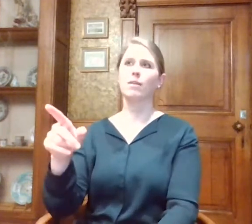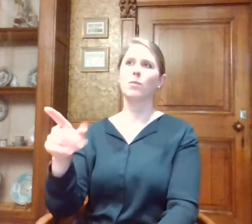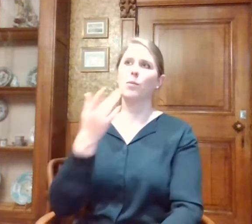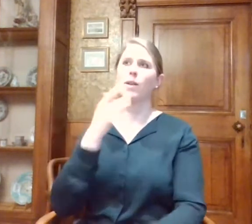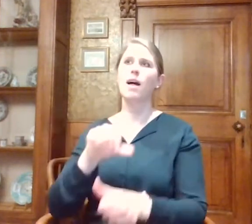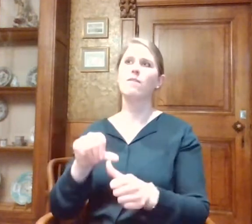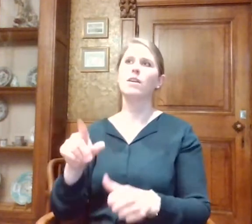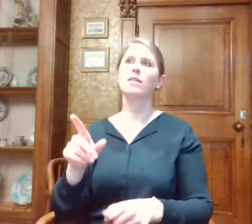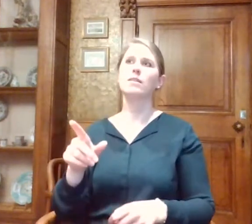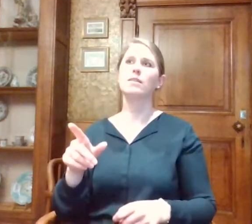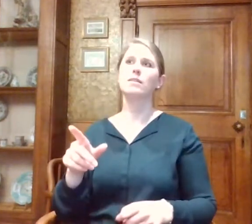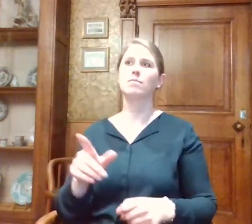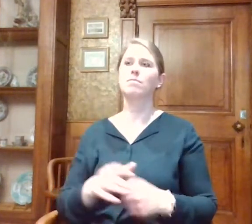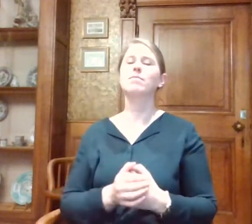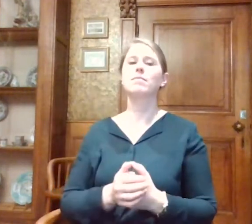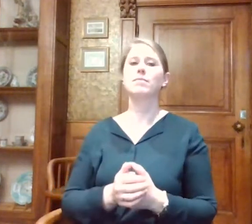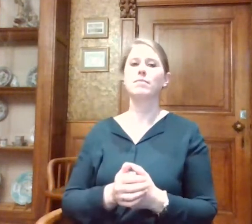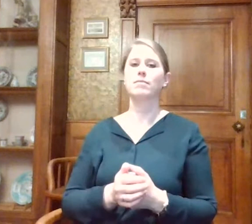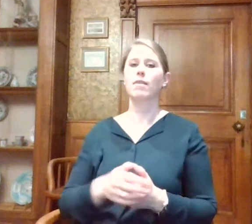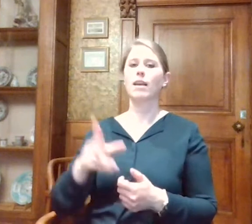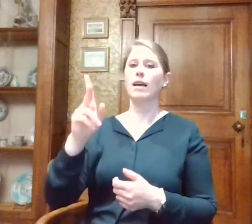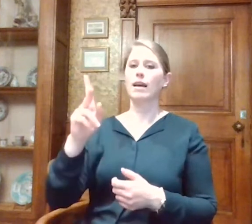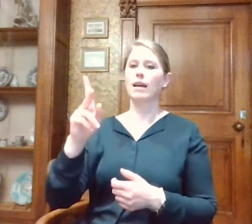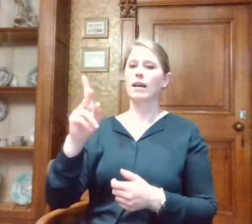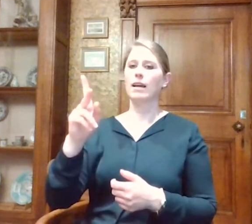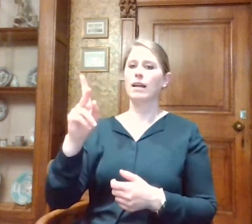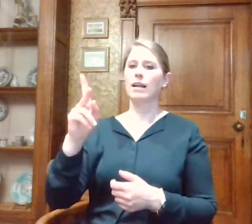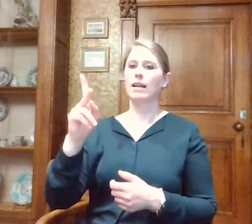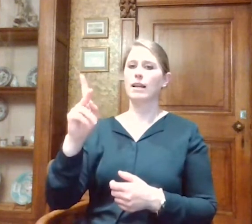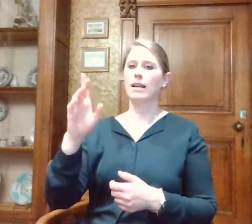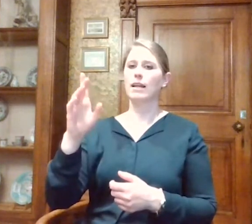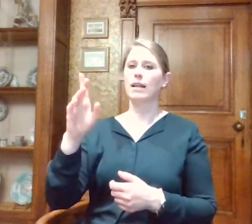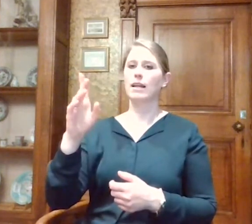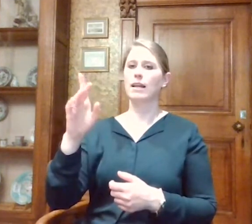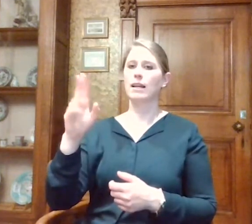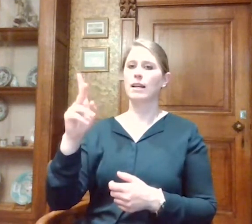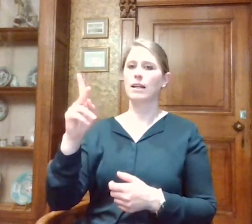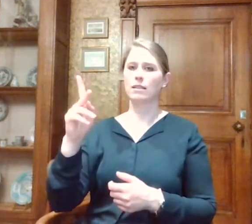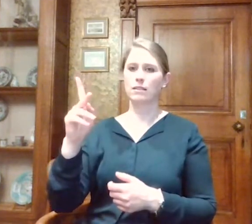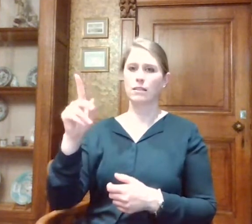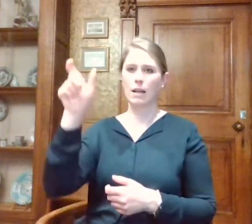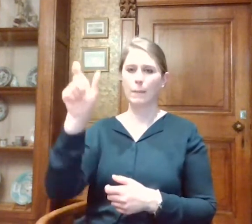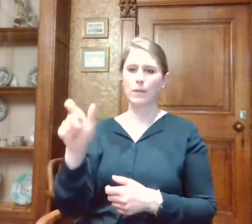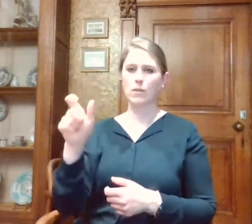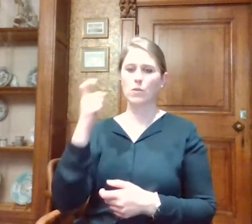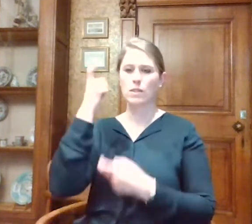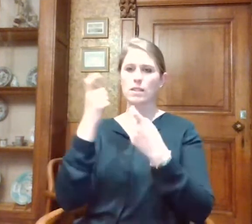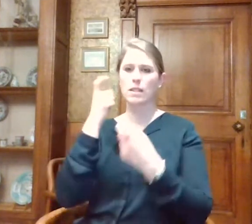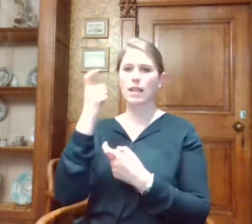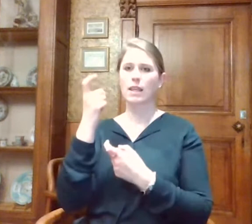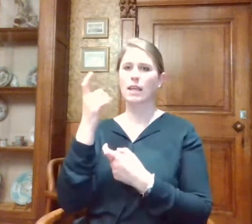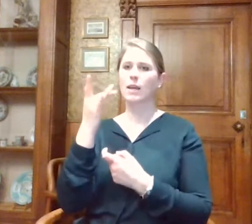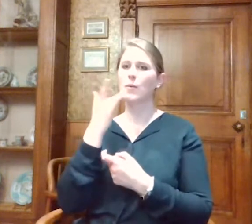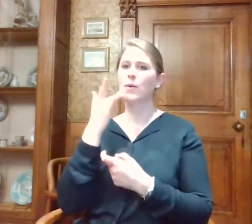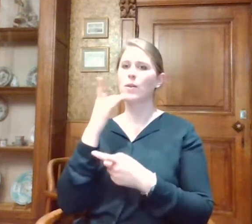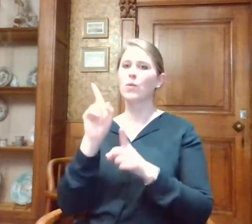Ik zie ook nog dat Lucrèze Cherin zegt dat ze bij de dienst toerisme nadenken hoe we rondleidingen toegankelijker maken voor doven en blinden.